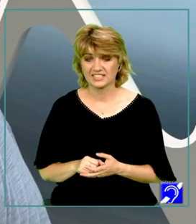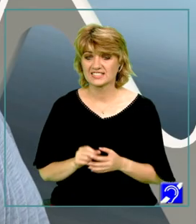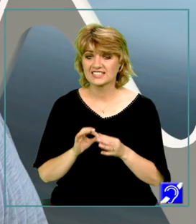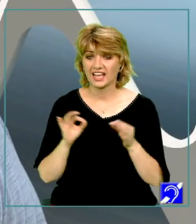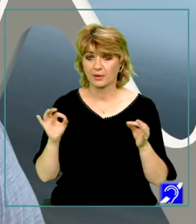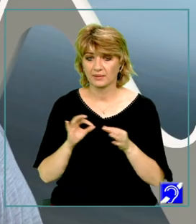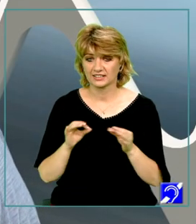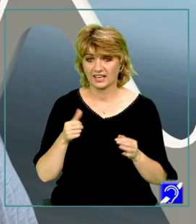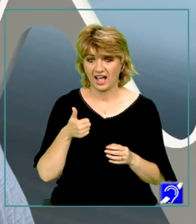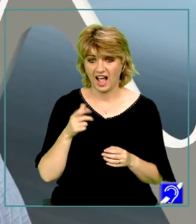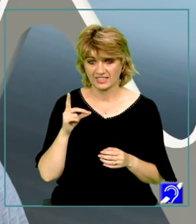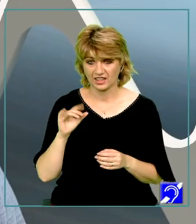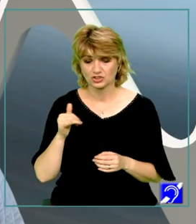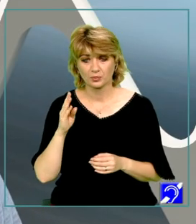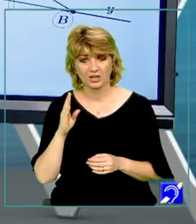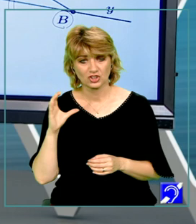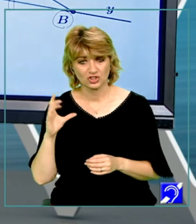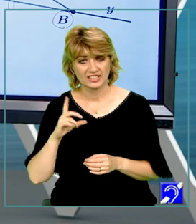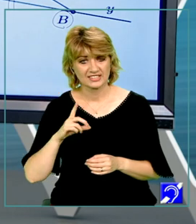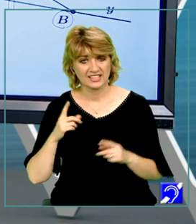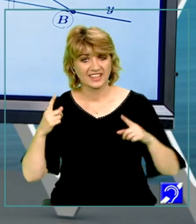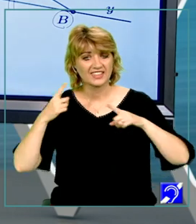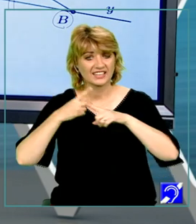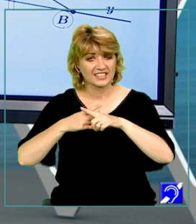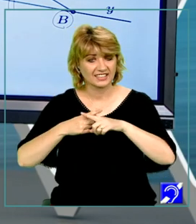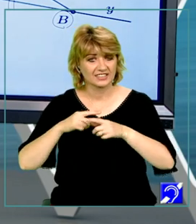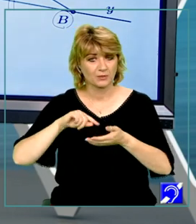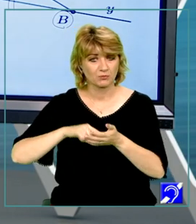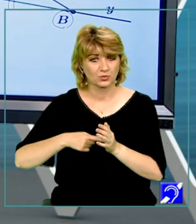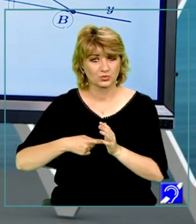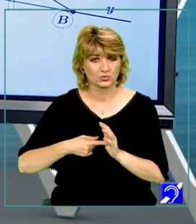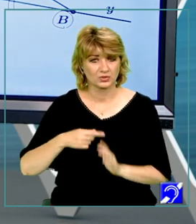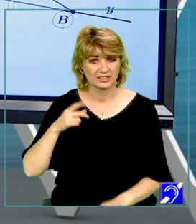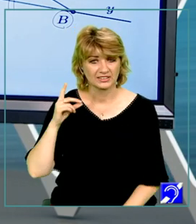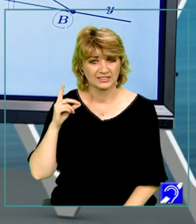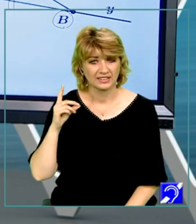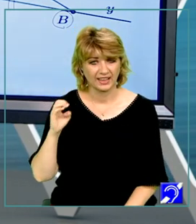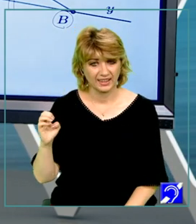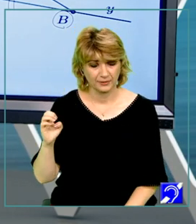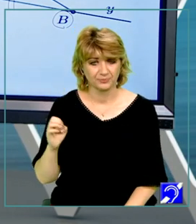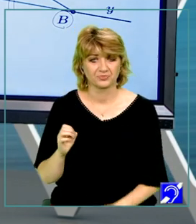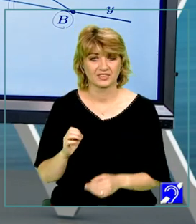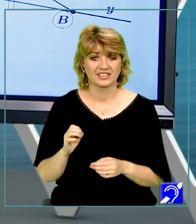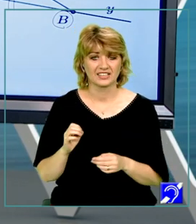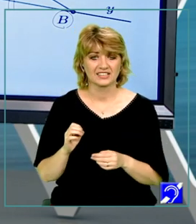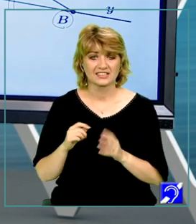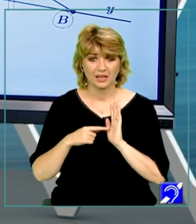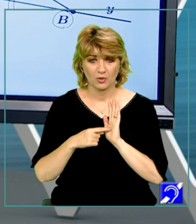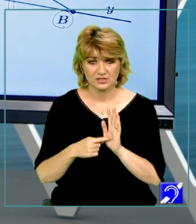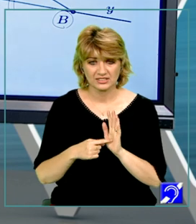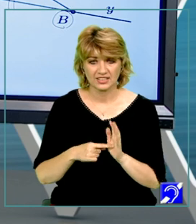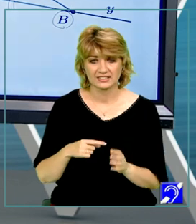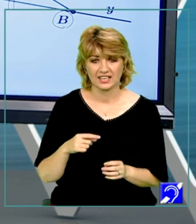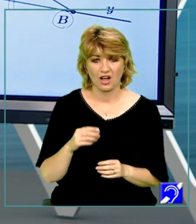Segmentele A, D și B, C se intersectează în punctul E. Demonstrează că semidreapta O,